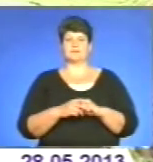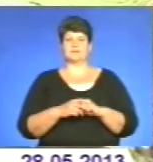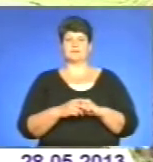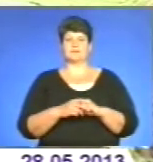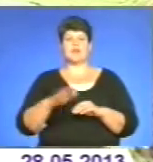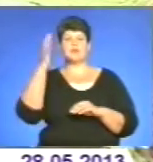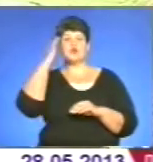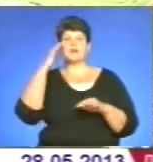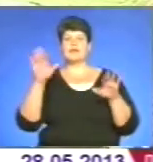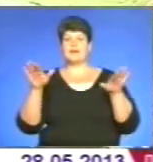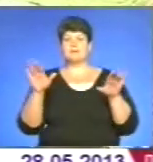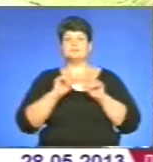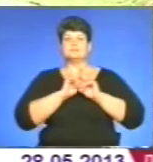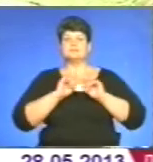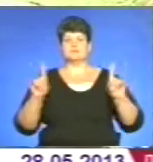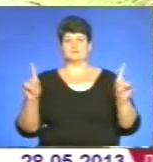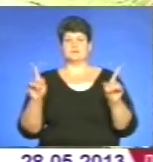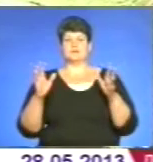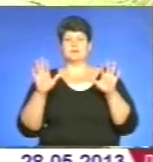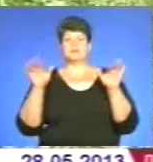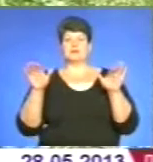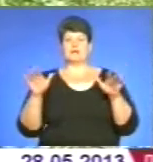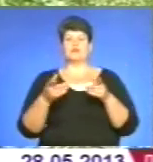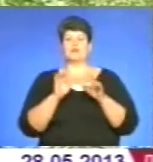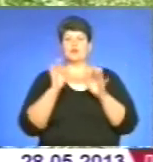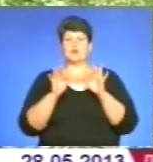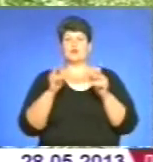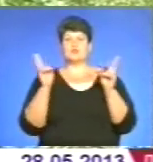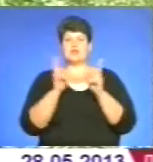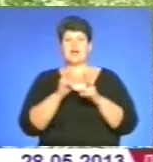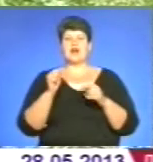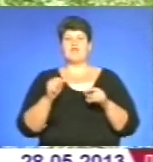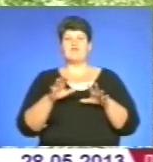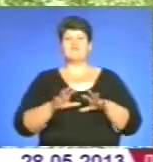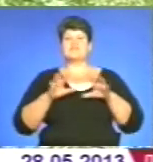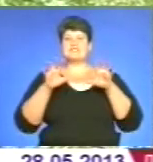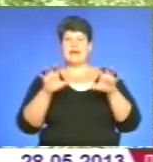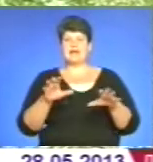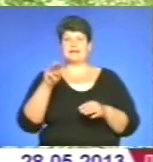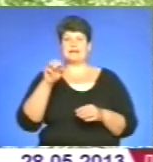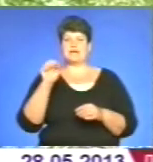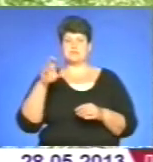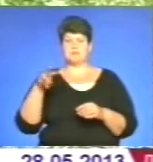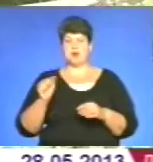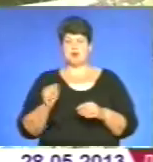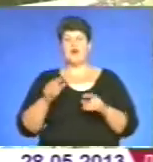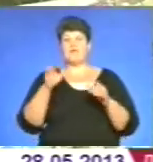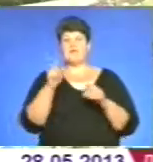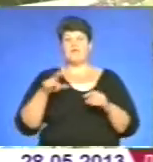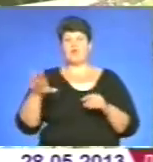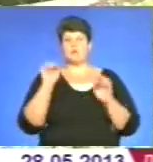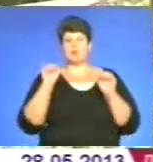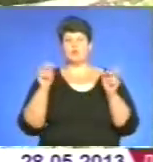Чорні лебіді – екзотичні птахи, адже в природі вони зустрічаються в Австралії та на Тасманії. У Європі їх можна зустріти хіба що у